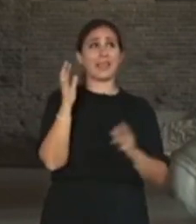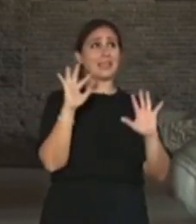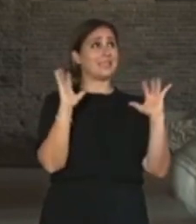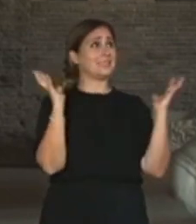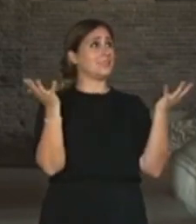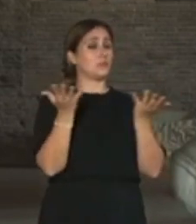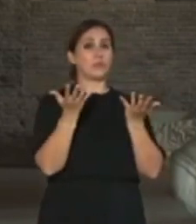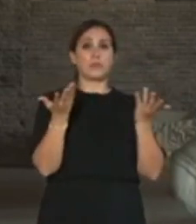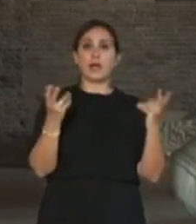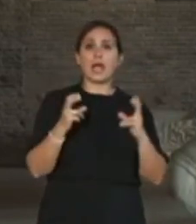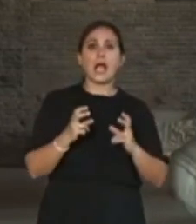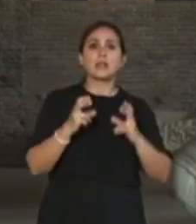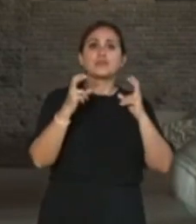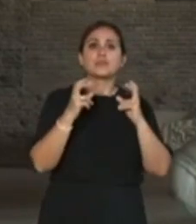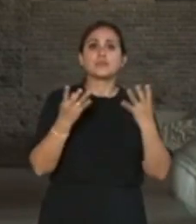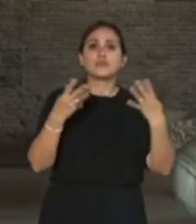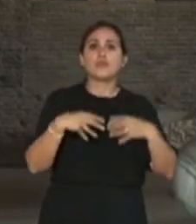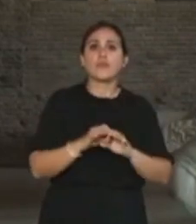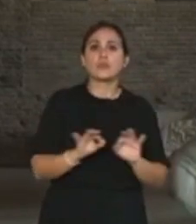non funziona.